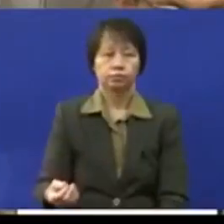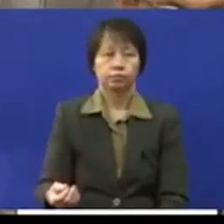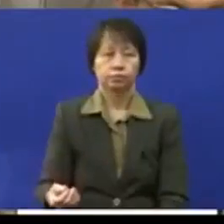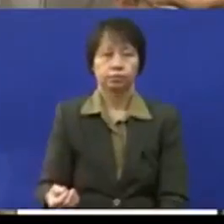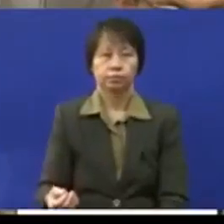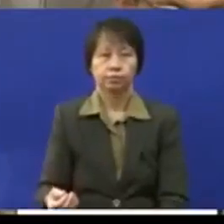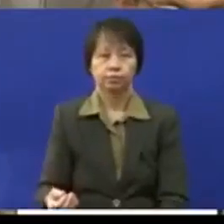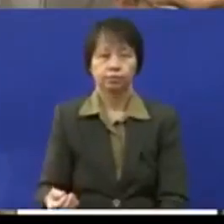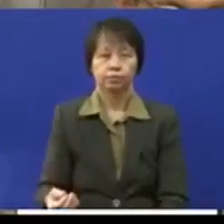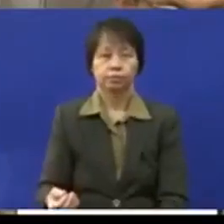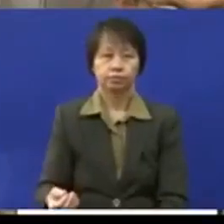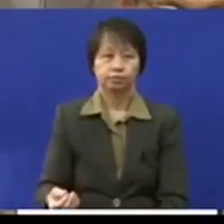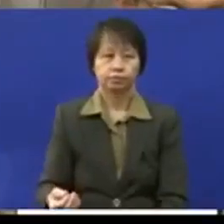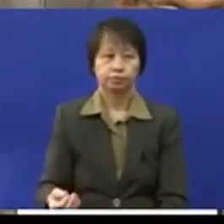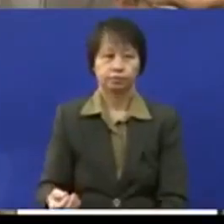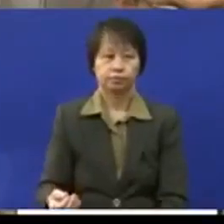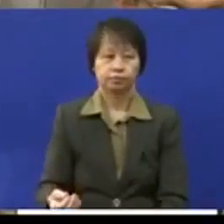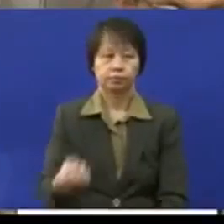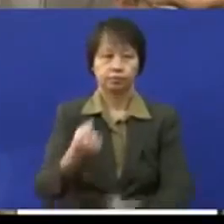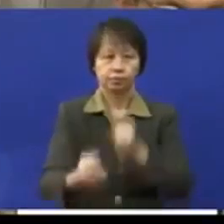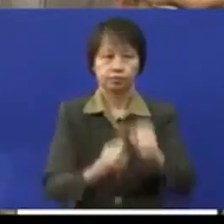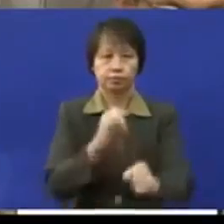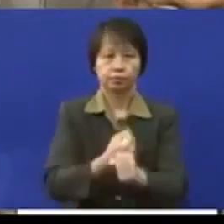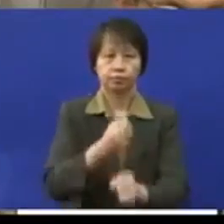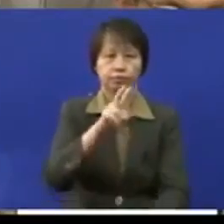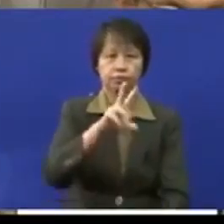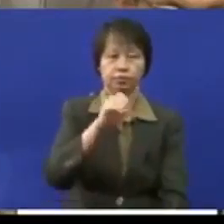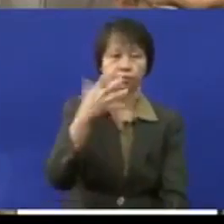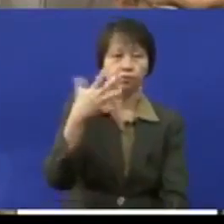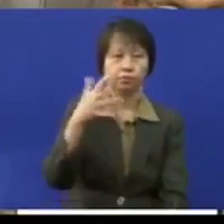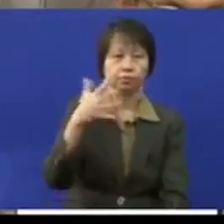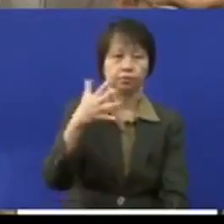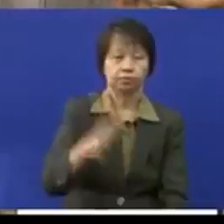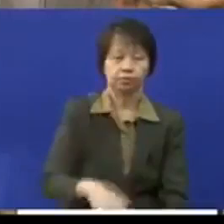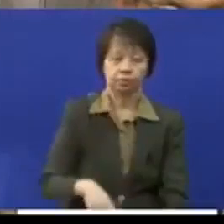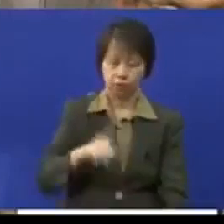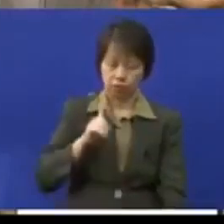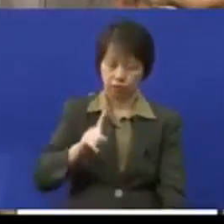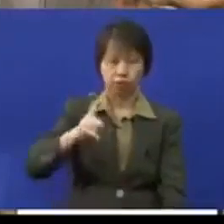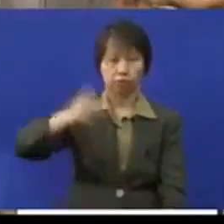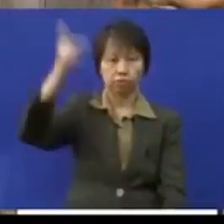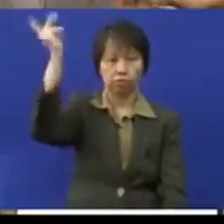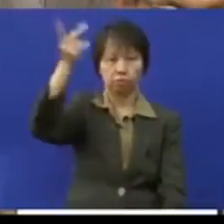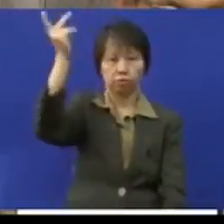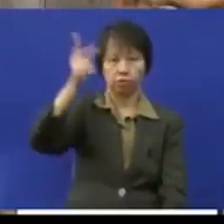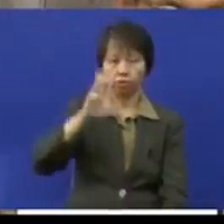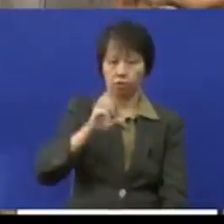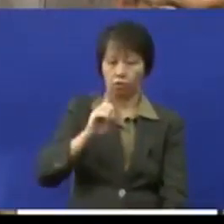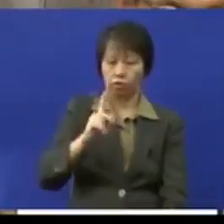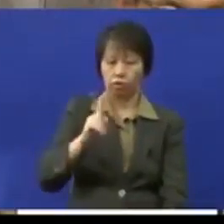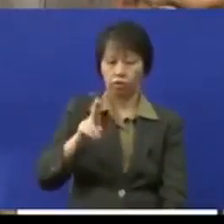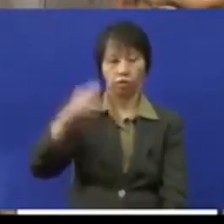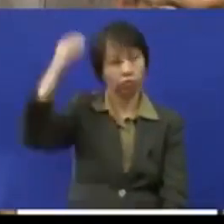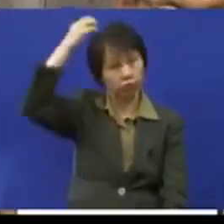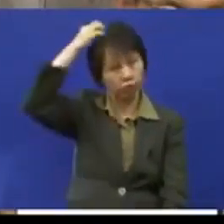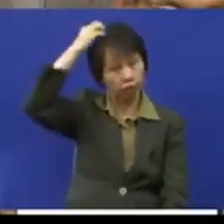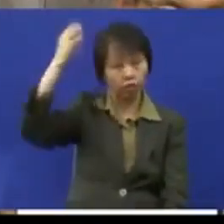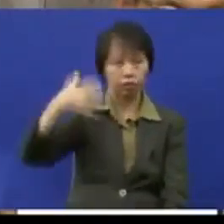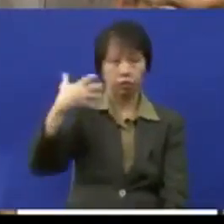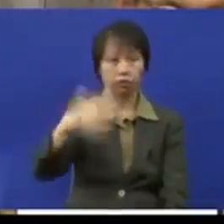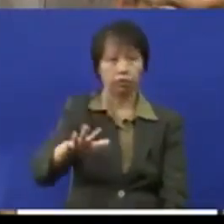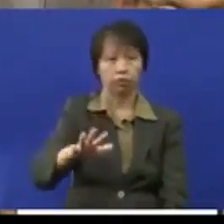pada tahun 2015 satu konvensyen OKU negeri Selangor telah